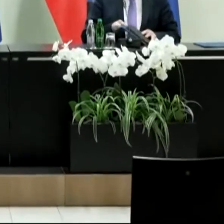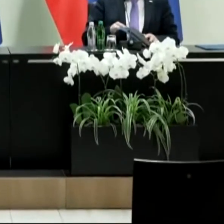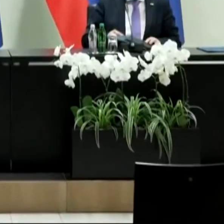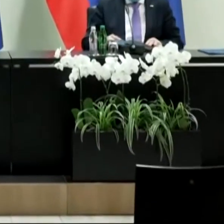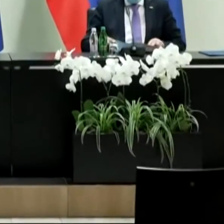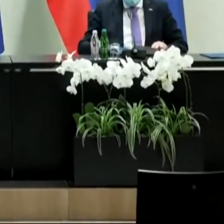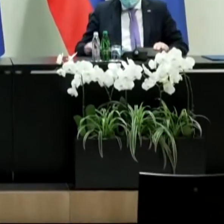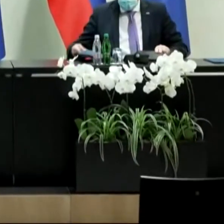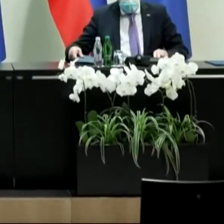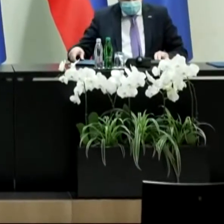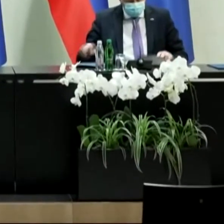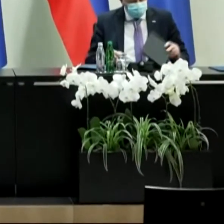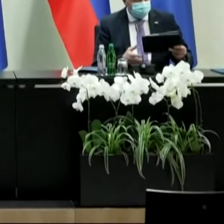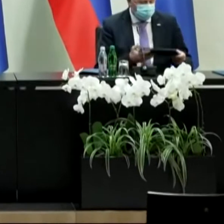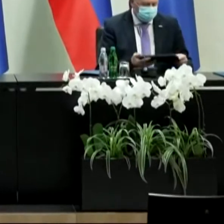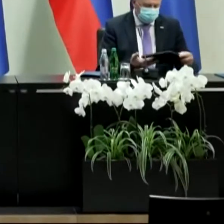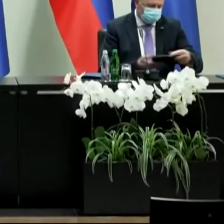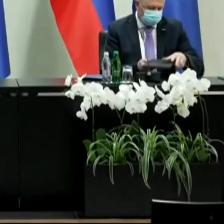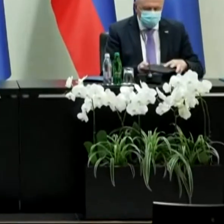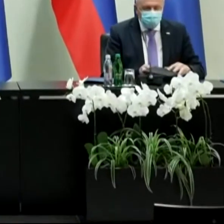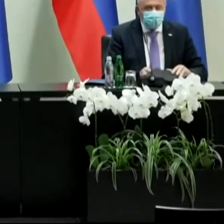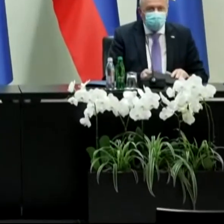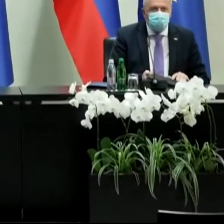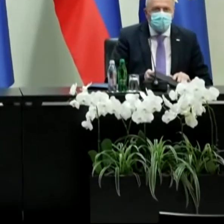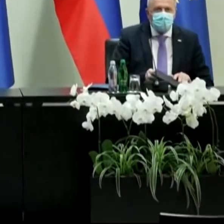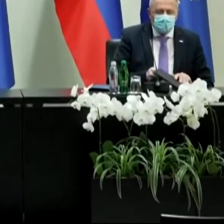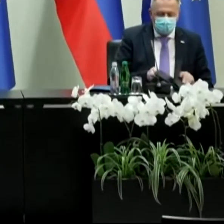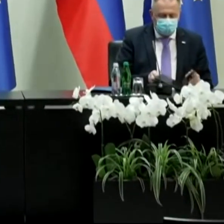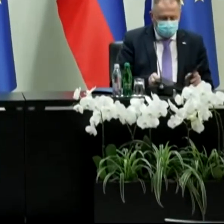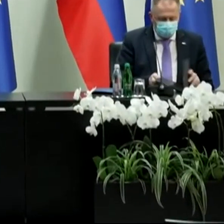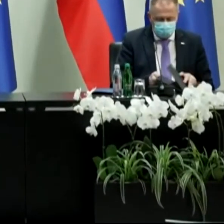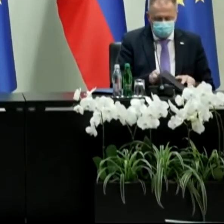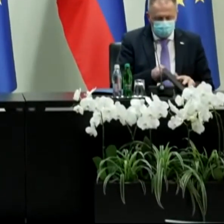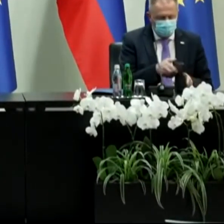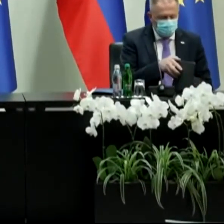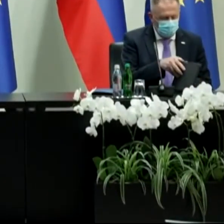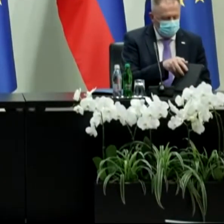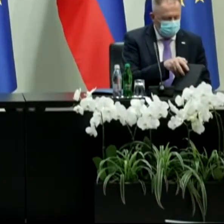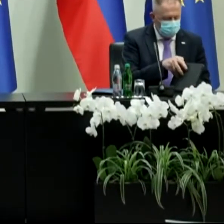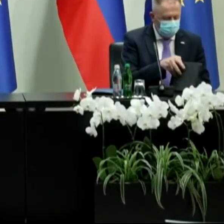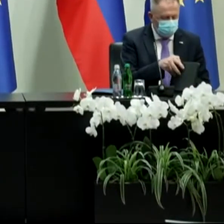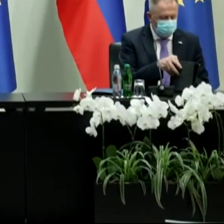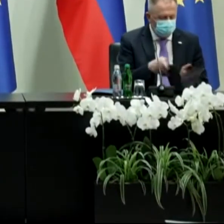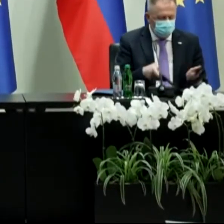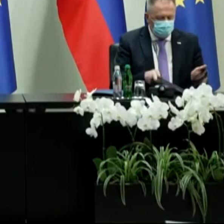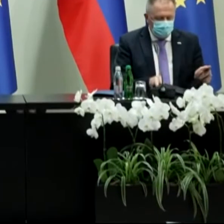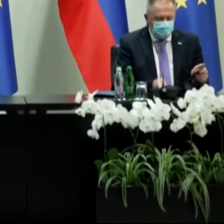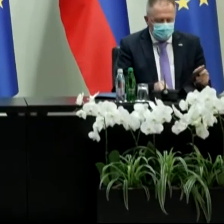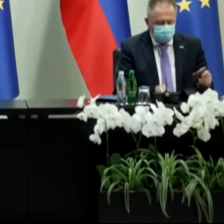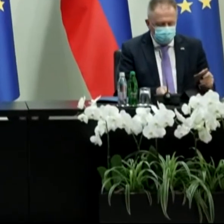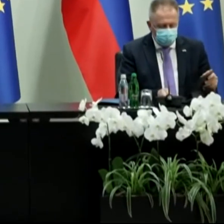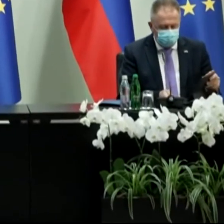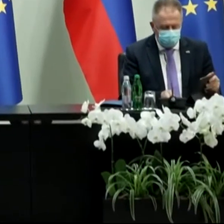Na petkovi navinarski konferenci na Brdu pri Kranju smo slišali kaj več o dosiških ob enem letu delovanja Vlade Republike